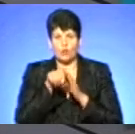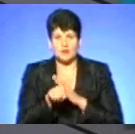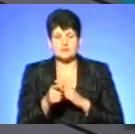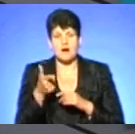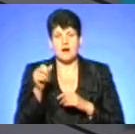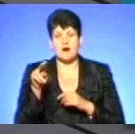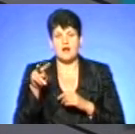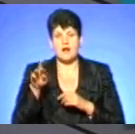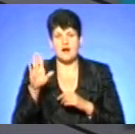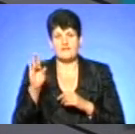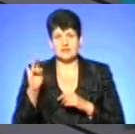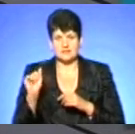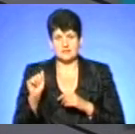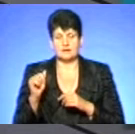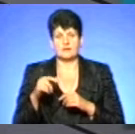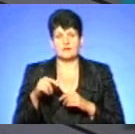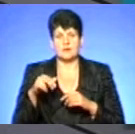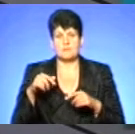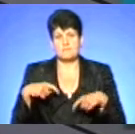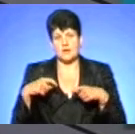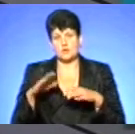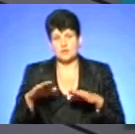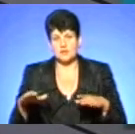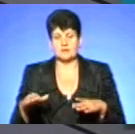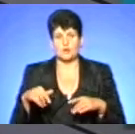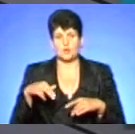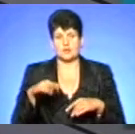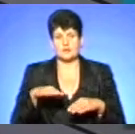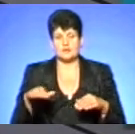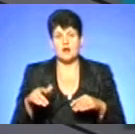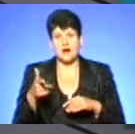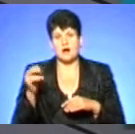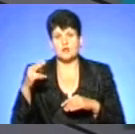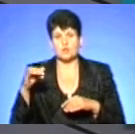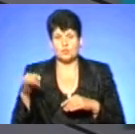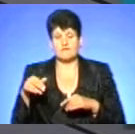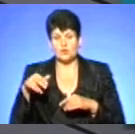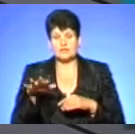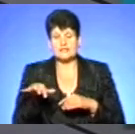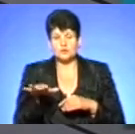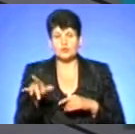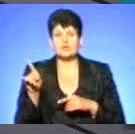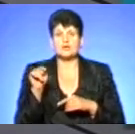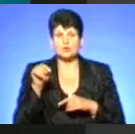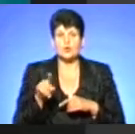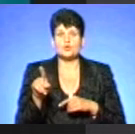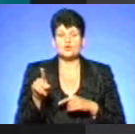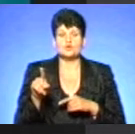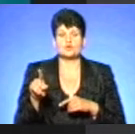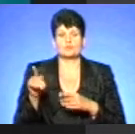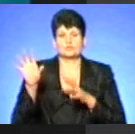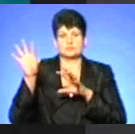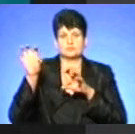щоб підзарядитися енергією, отримати запас поживних речовин на зиму. Так вона готується до зими. Восени ми дуже